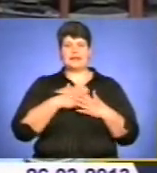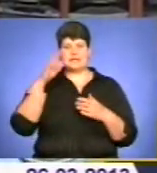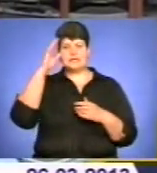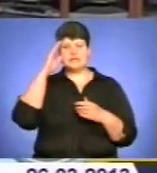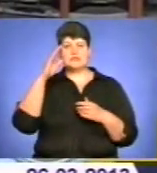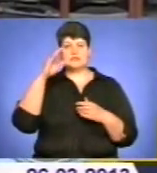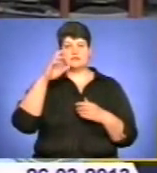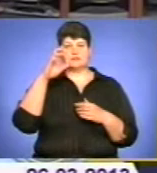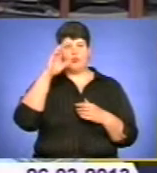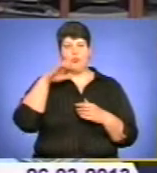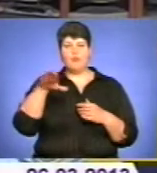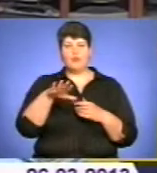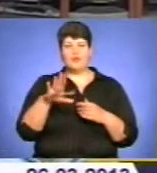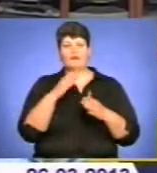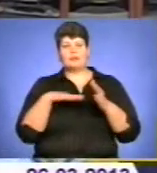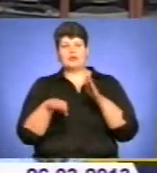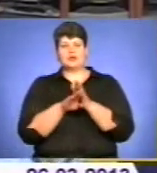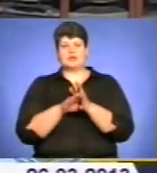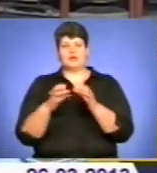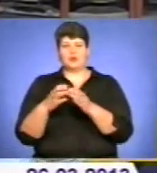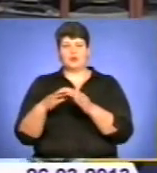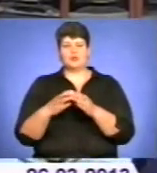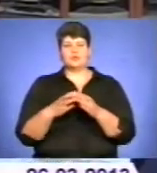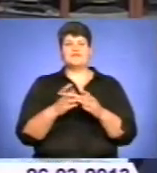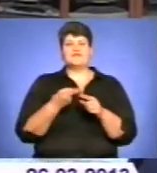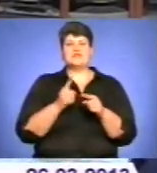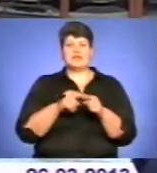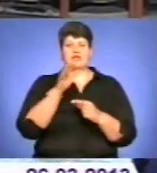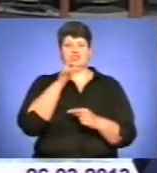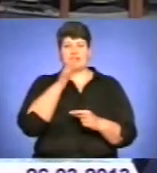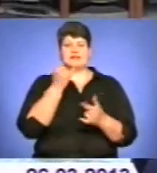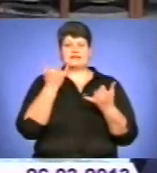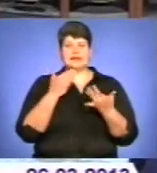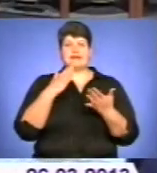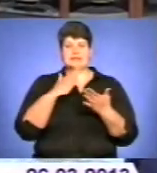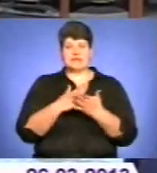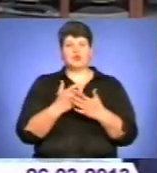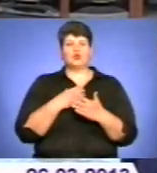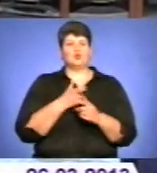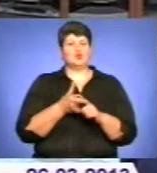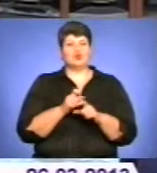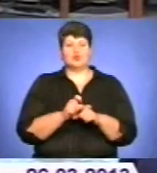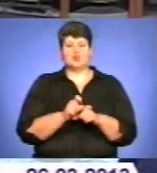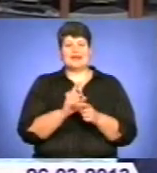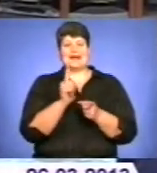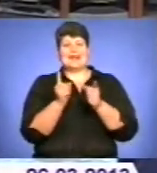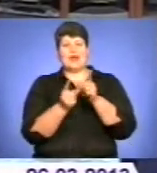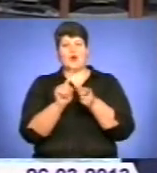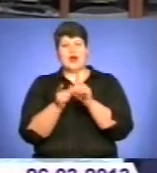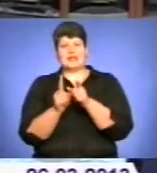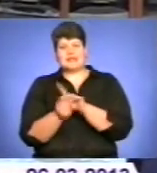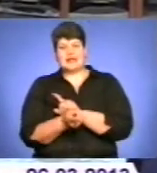громадського порядку, по підрозділах конвоювання. В цей час зараз йде реорганізація